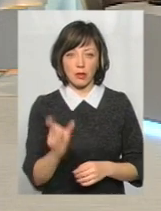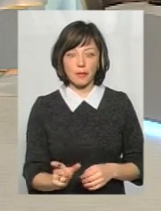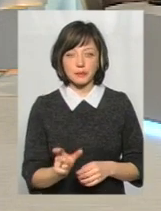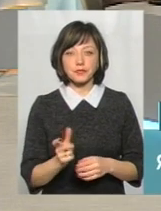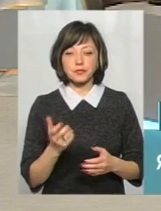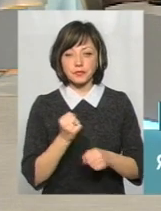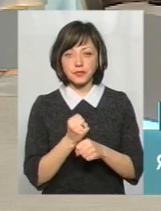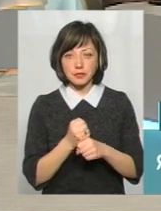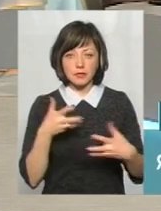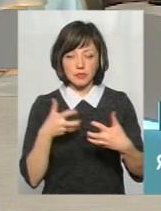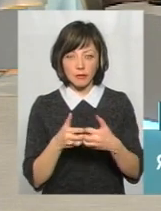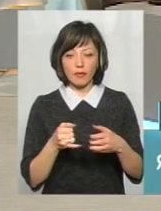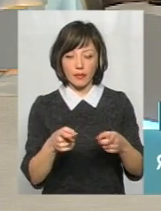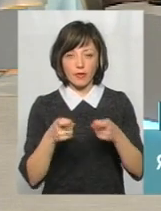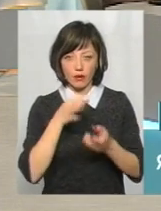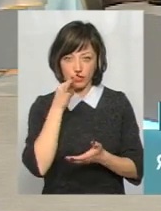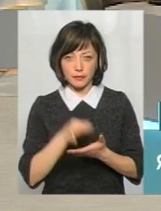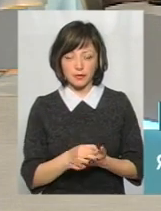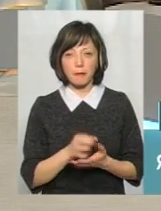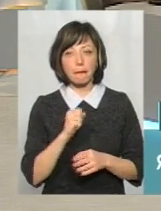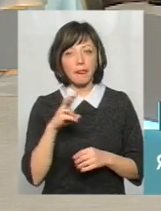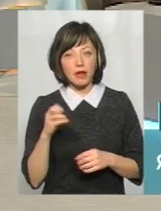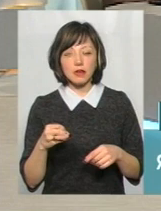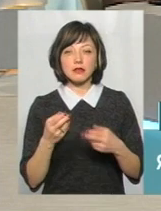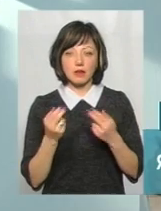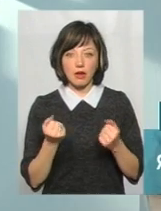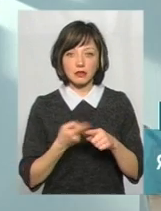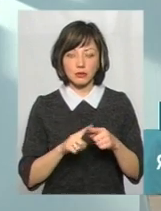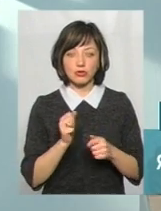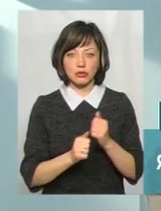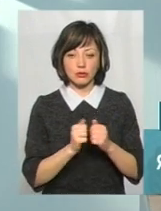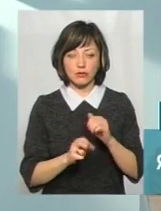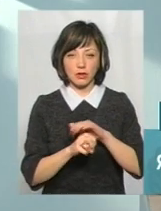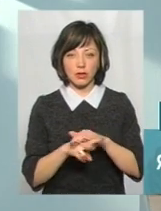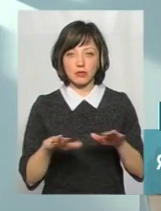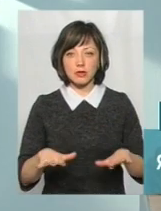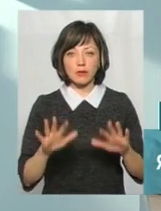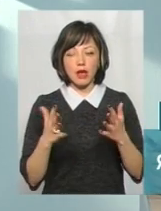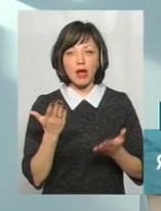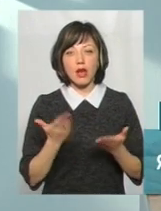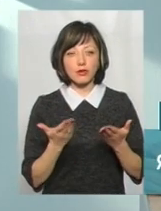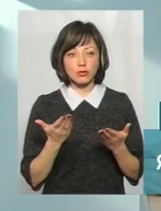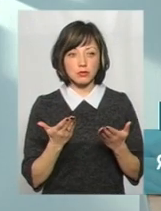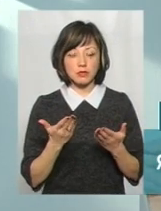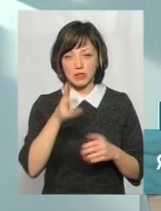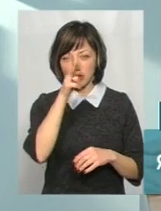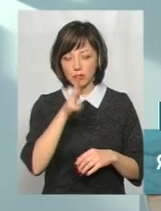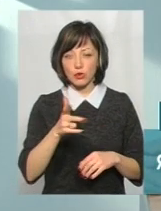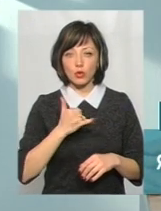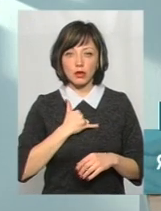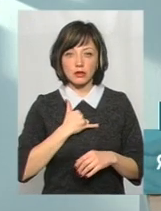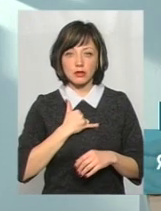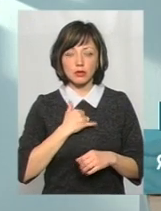особи, які вчинив ДТП, і притягнемо до відповідальності. Але так, це досить часто. Якщо брати до уваги те, що за 3 місяці у нас